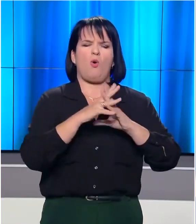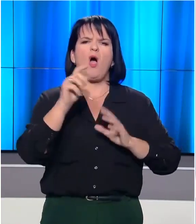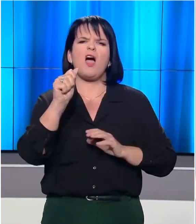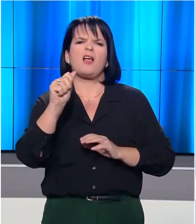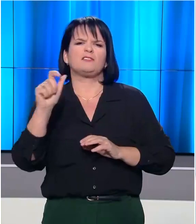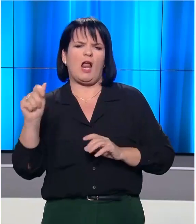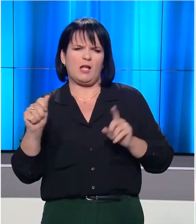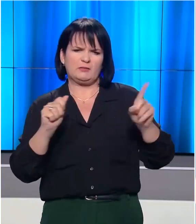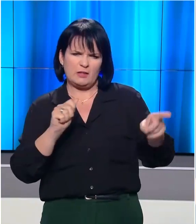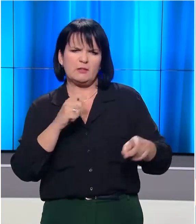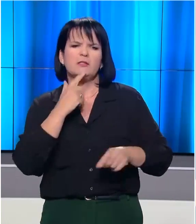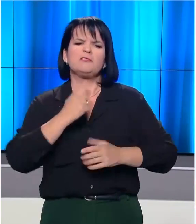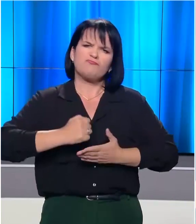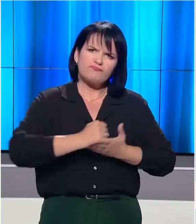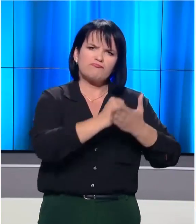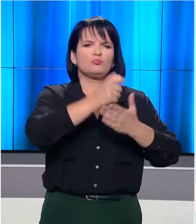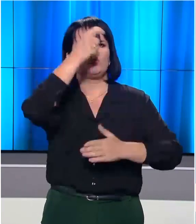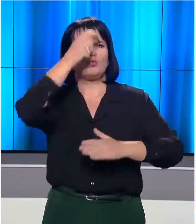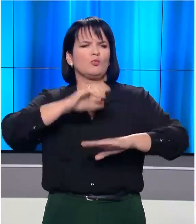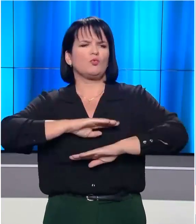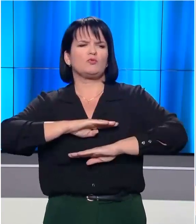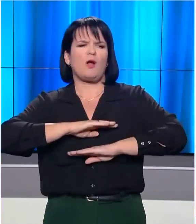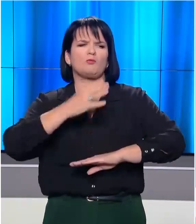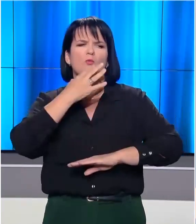Υπότιτλοι AUTHORWAVE